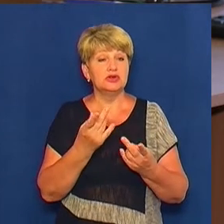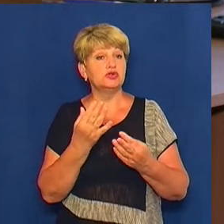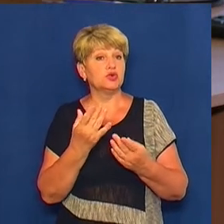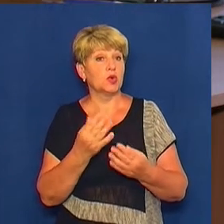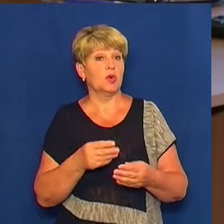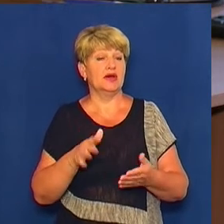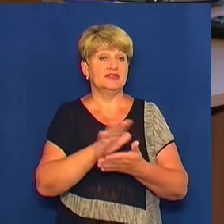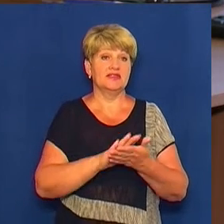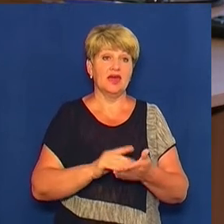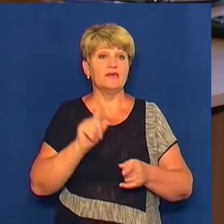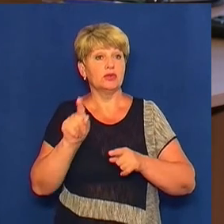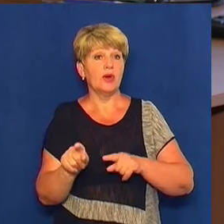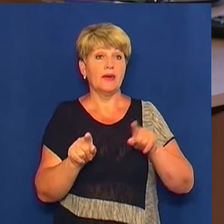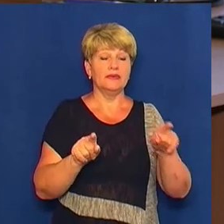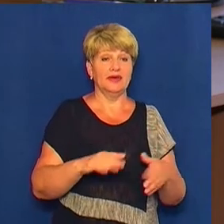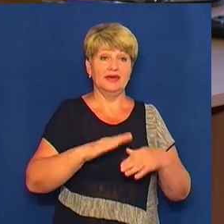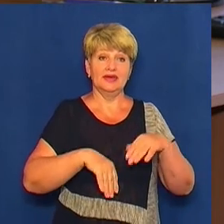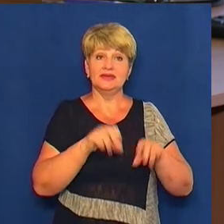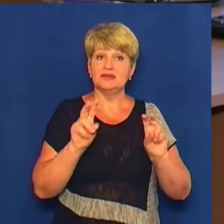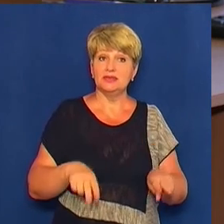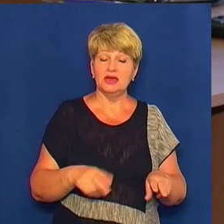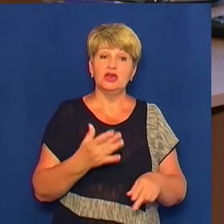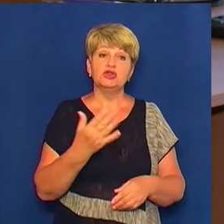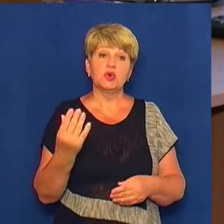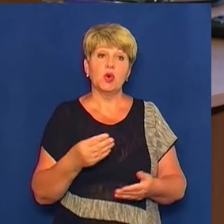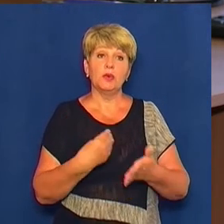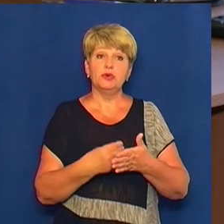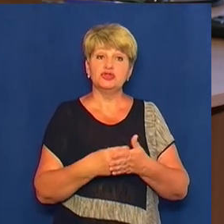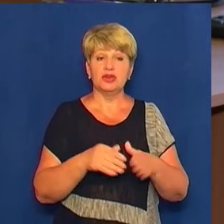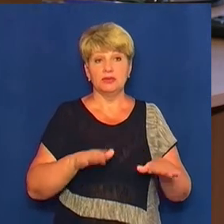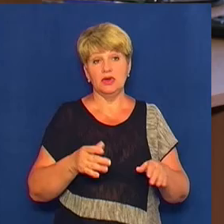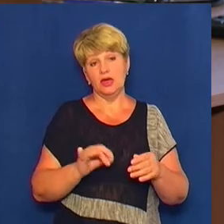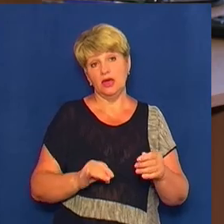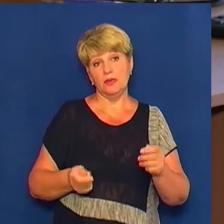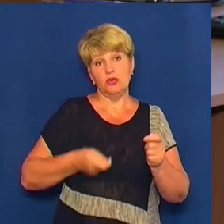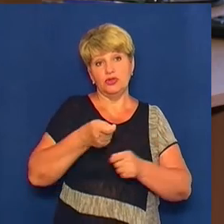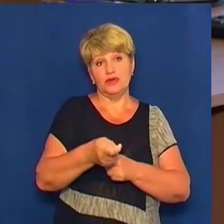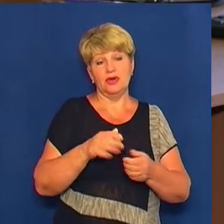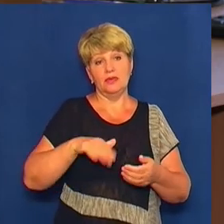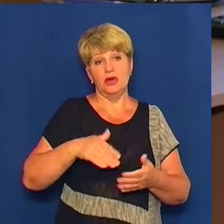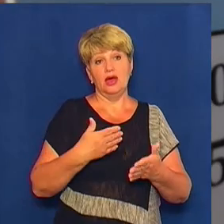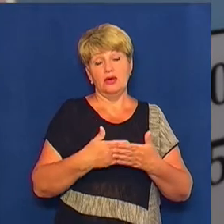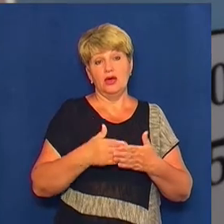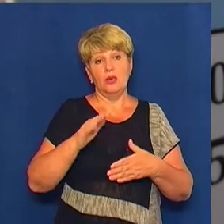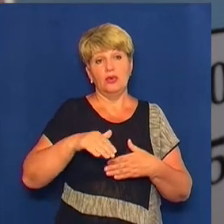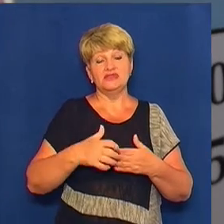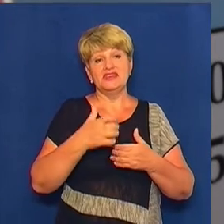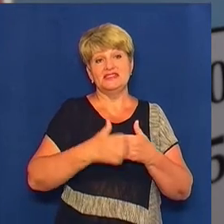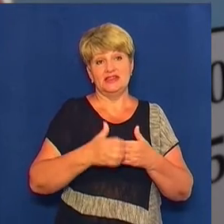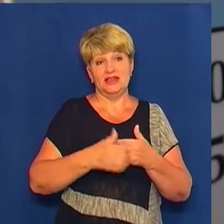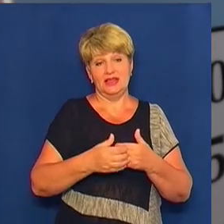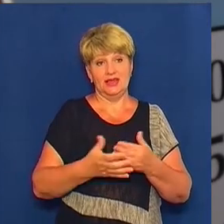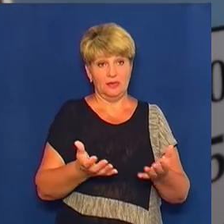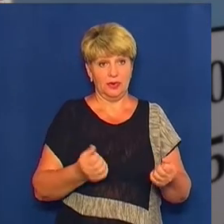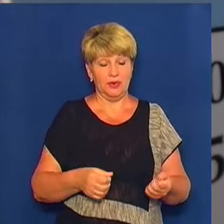ту спеціальність, чи на іншу спеціальність, скільки там бюджетних місць, і подавати десь після середини прийому заяв. Кількість